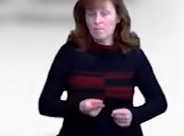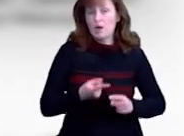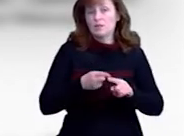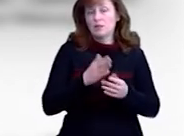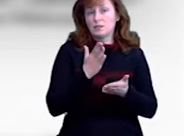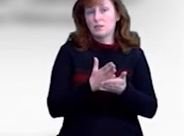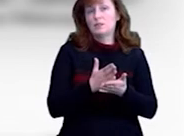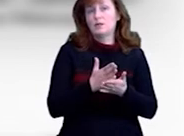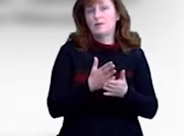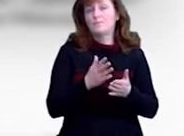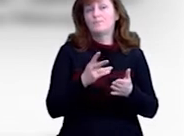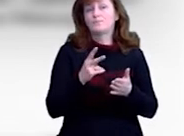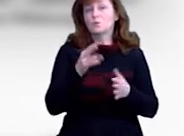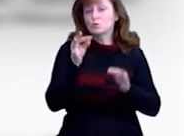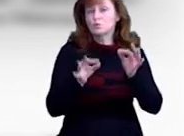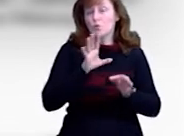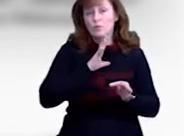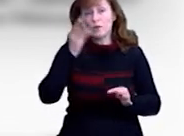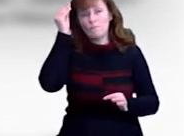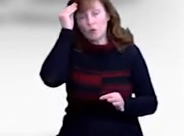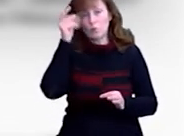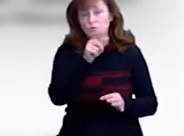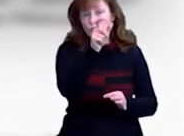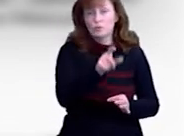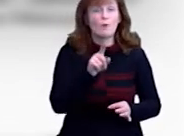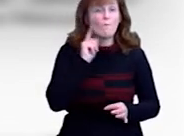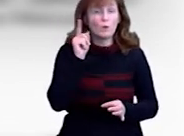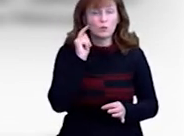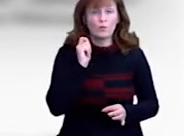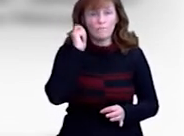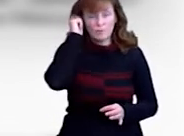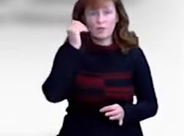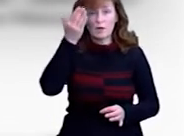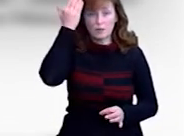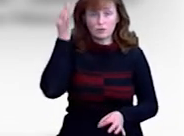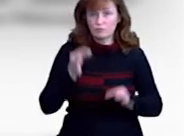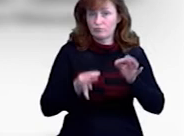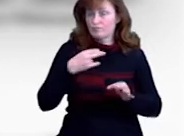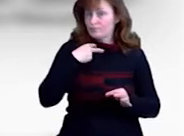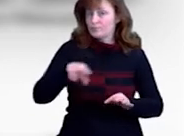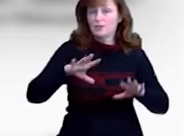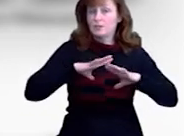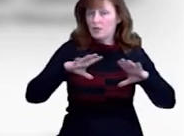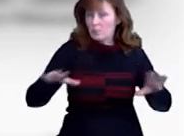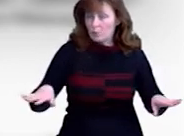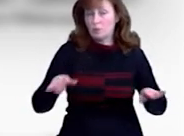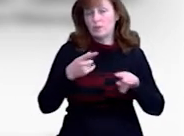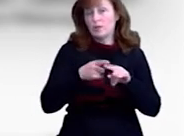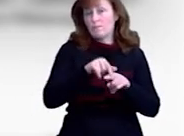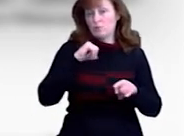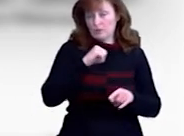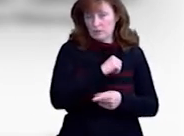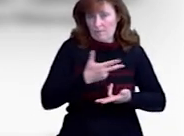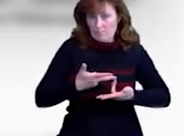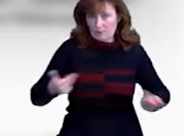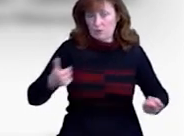запобіжним заходом. Судом було враховано, що особа молодого віку, раніше не судима, має пом'якшувальні обставини, а саме визнання